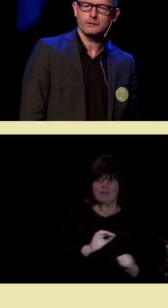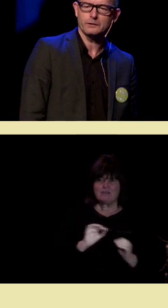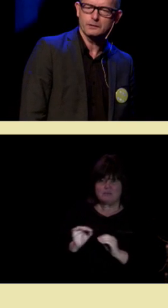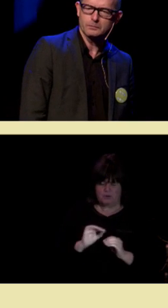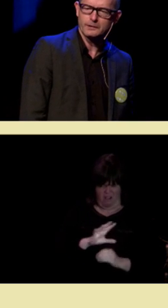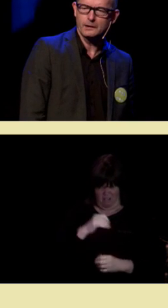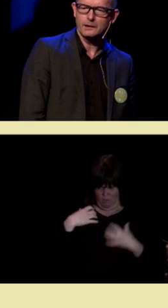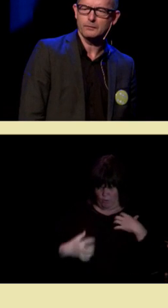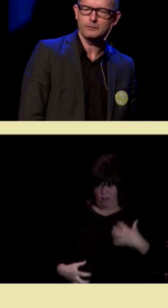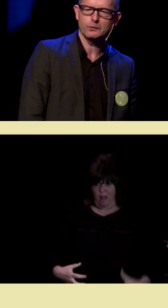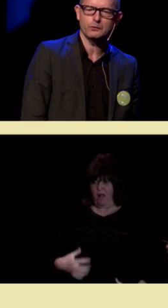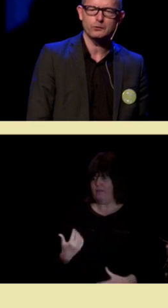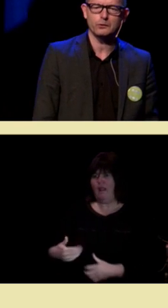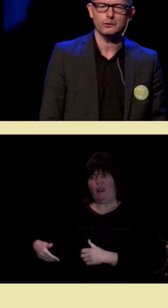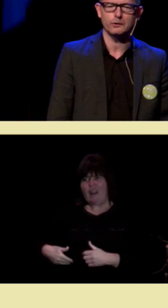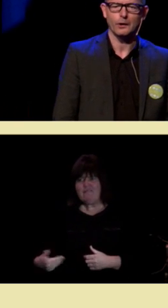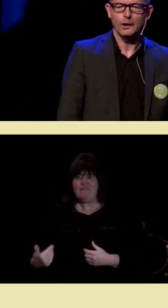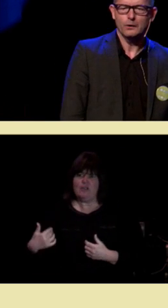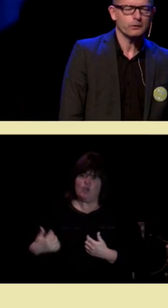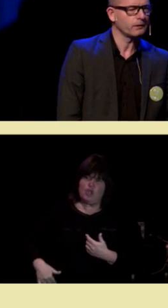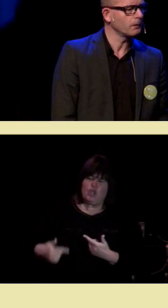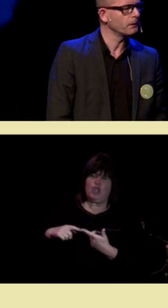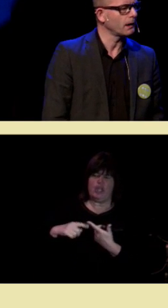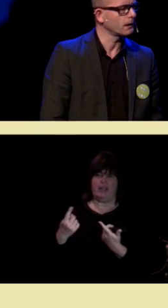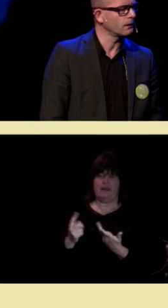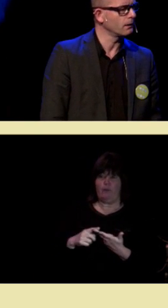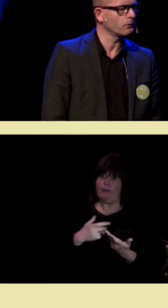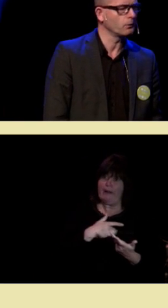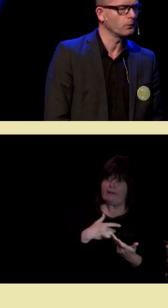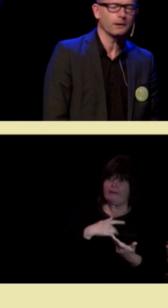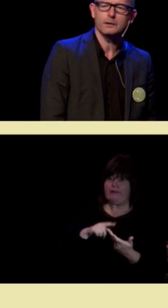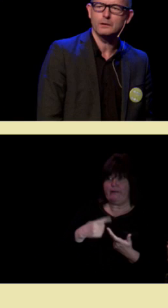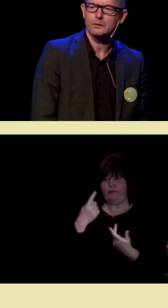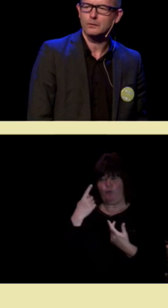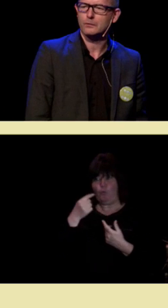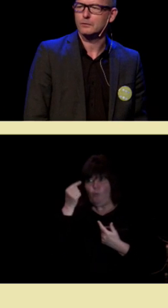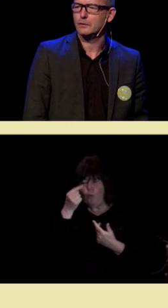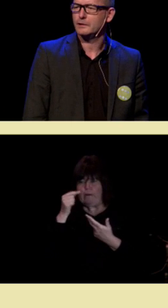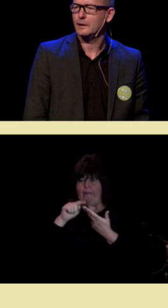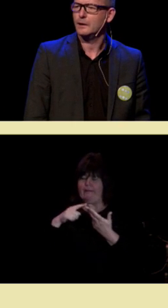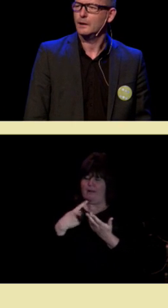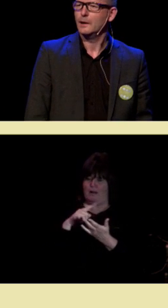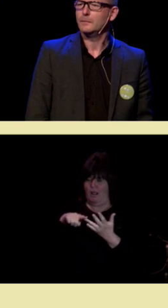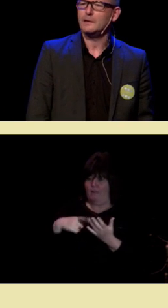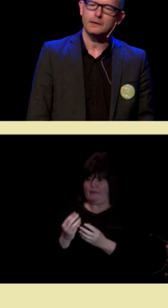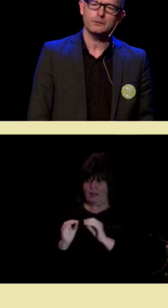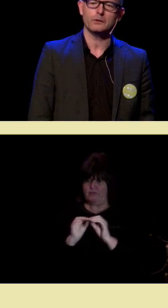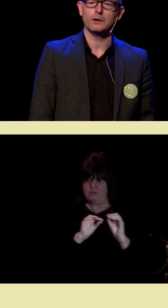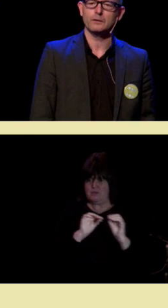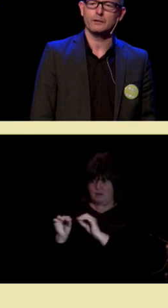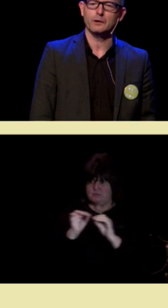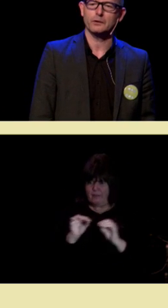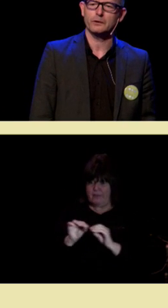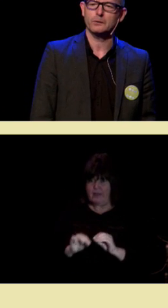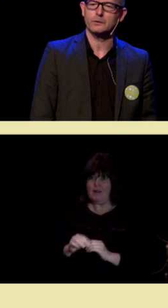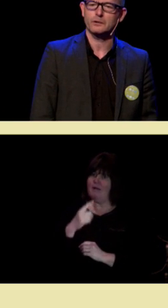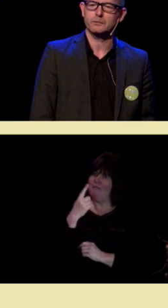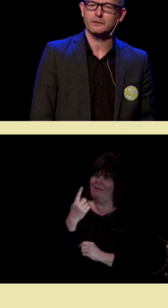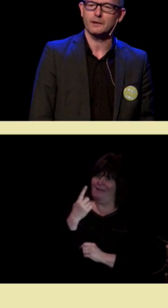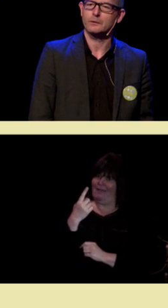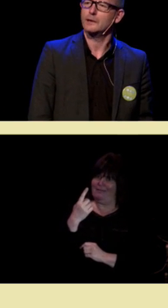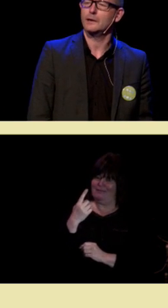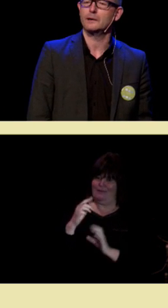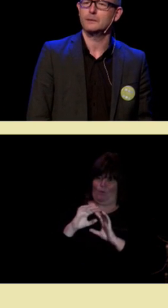organer. kan transplantere lever og nyrer, og til og med hjerter og hornhinder og hva vet jeg. Men ett organ vil vi aldri kunne